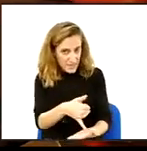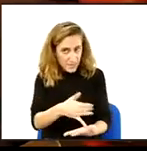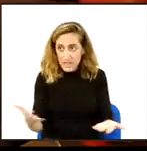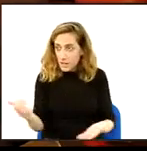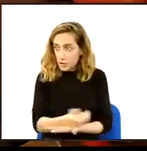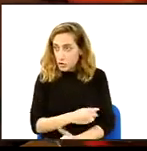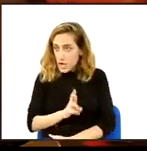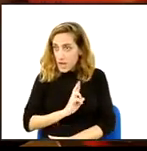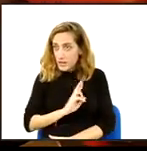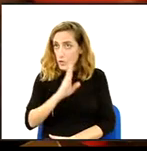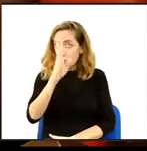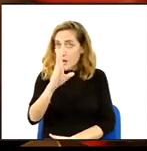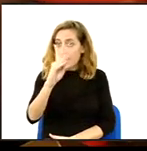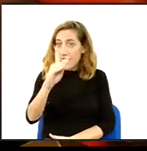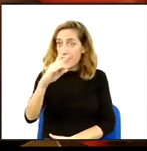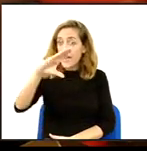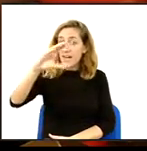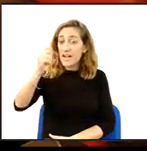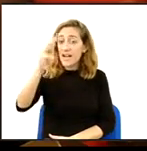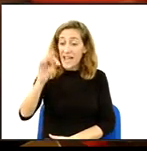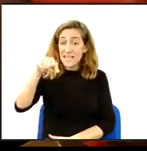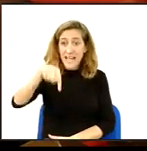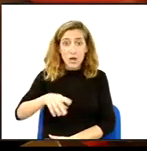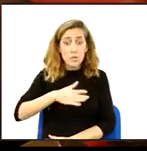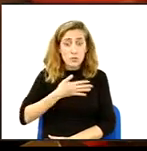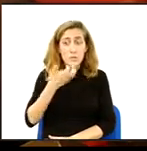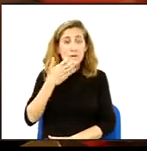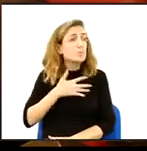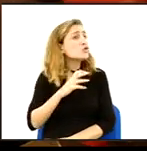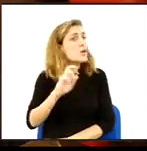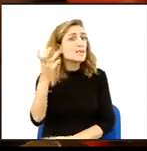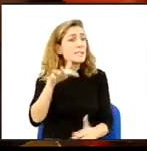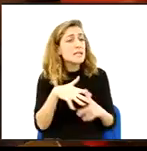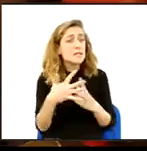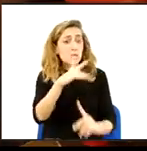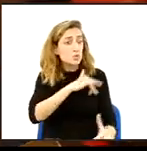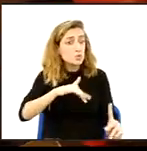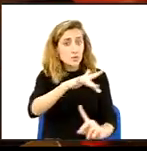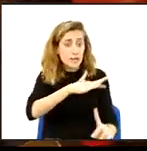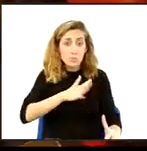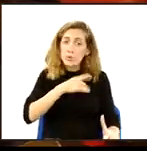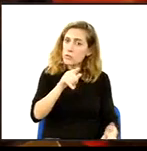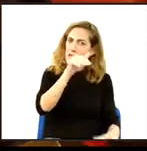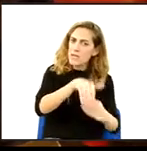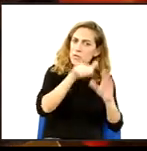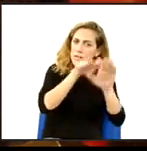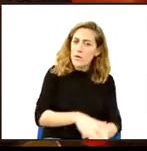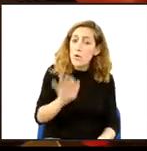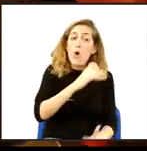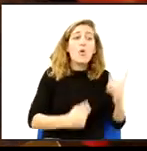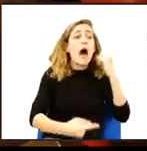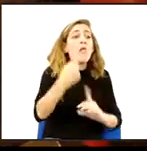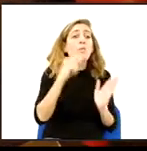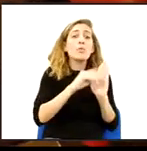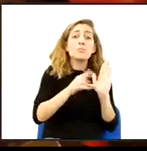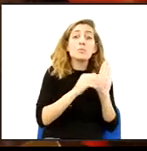regidors del PDeCAT, i avui en aquest ple, possèd, possiblement, amb unes altres circumstàncies, haguessin votat a favor o haguessin afegit a algun